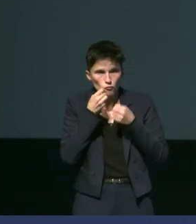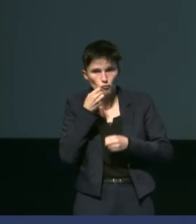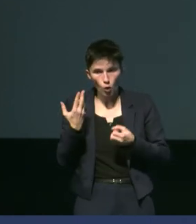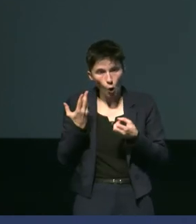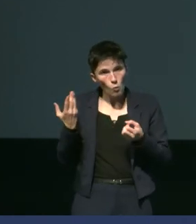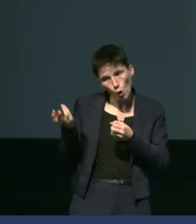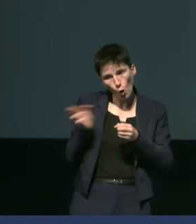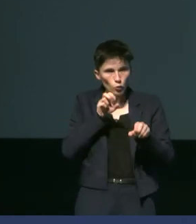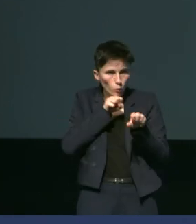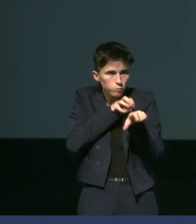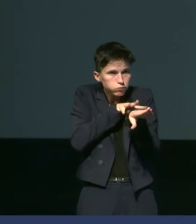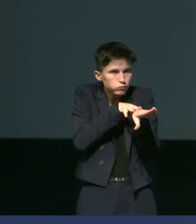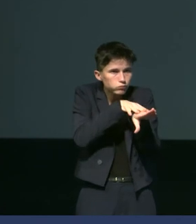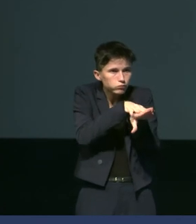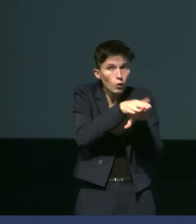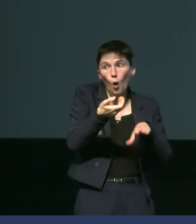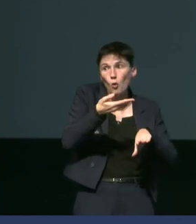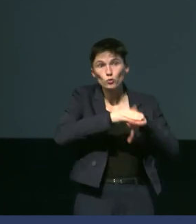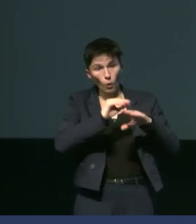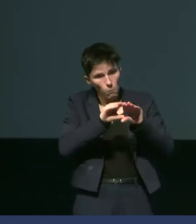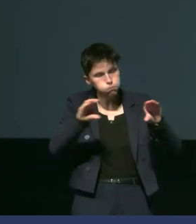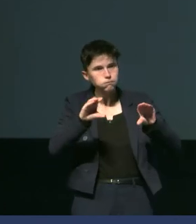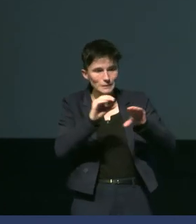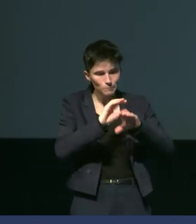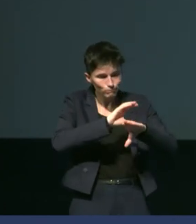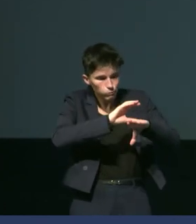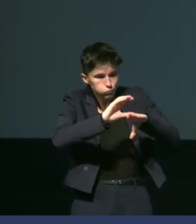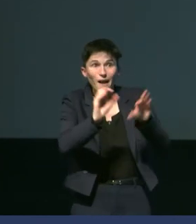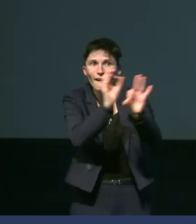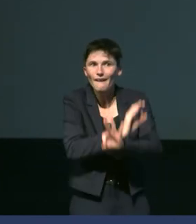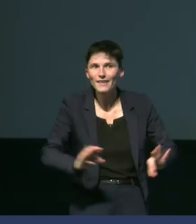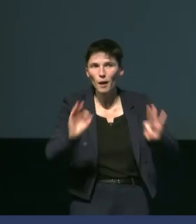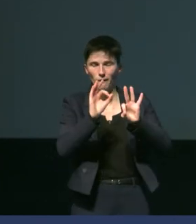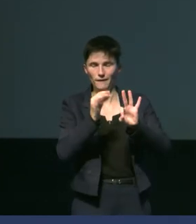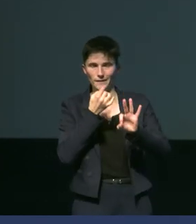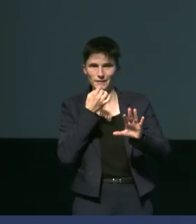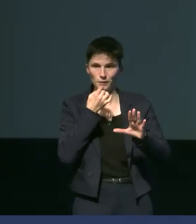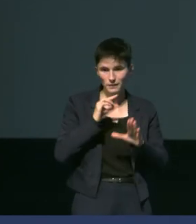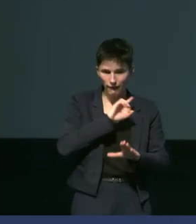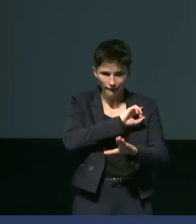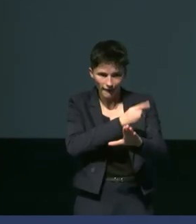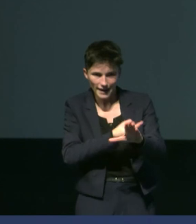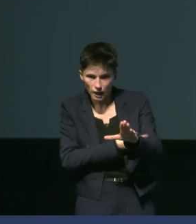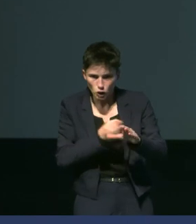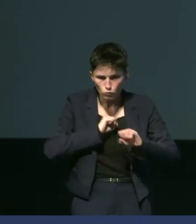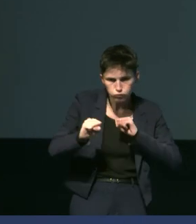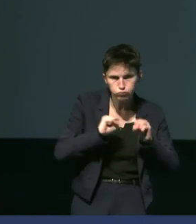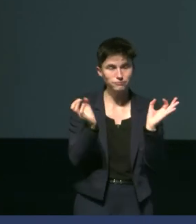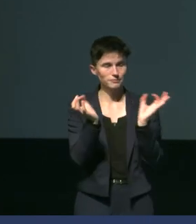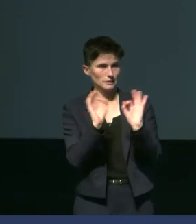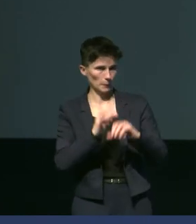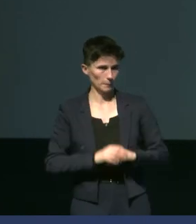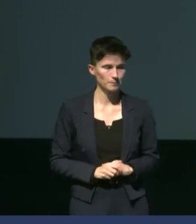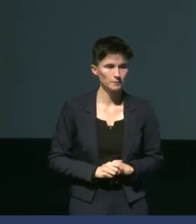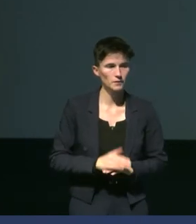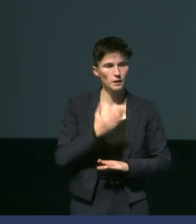alors que je vous rappelle, il n'y a pas de tissu adipeux de ce côté-là. Donc, on n'est pas d'un point de vue mobilisation de l'énergie. Alors, si on fait